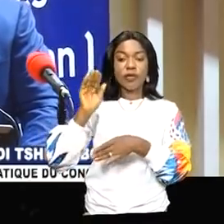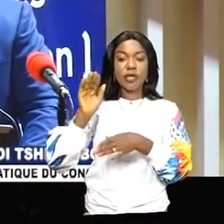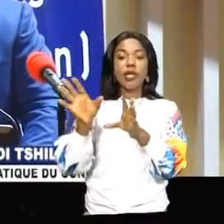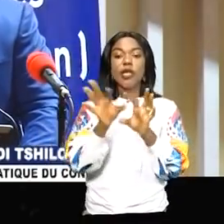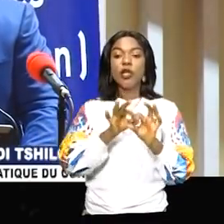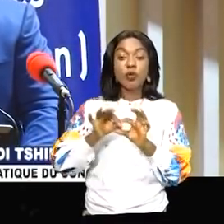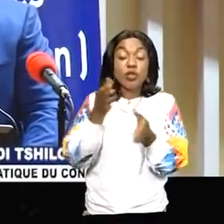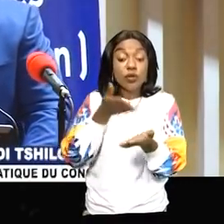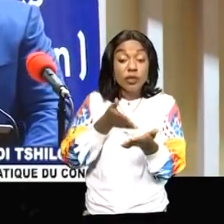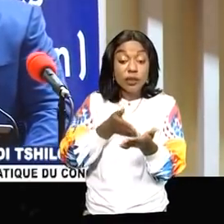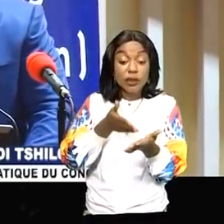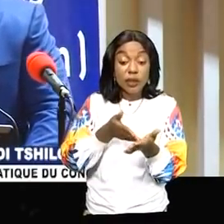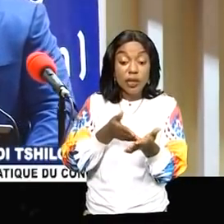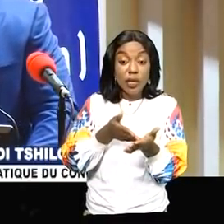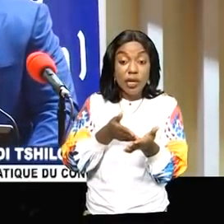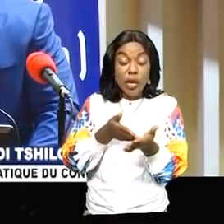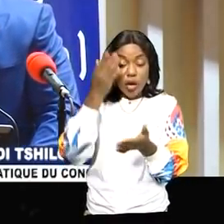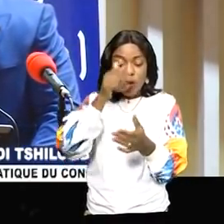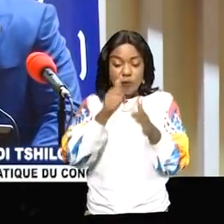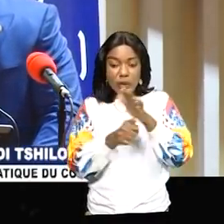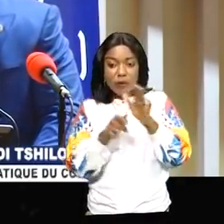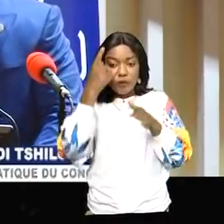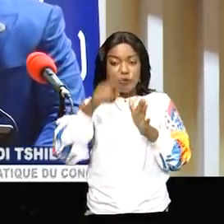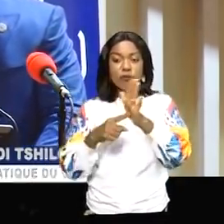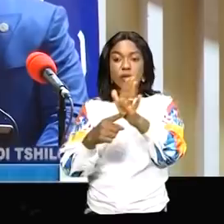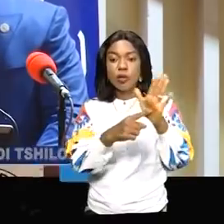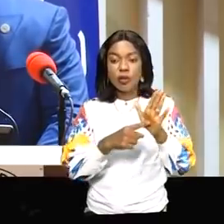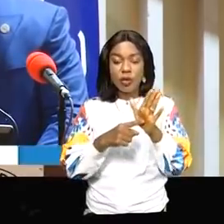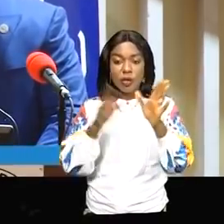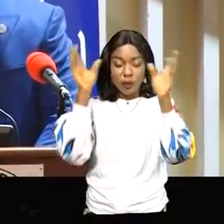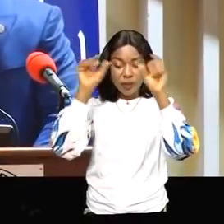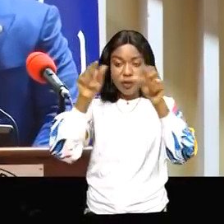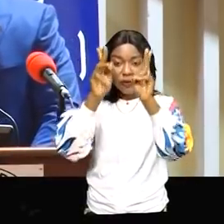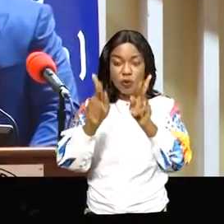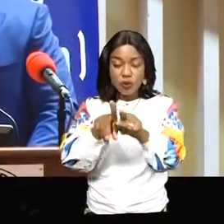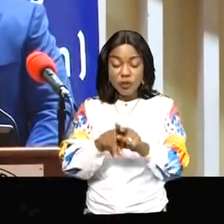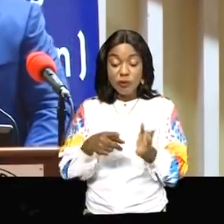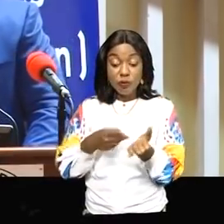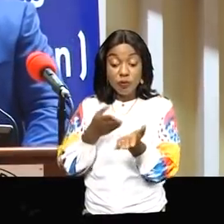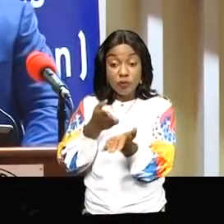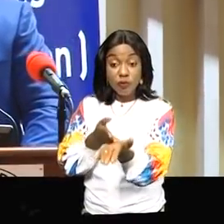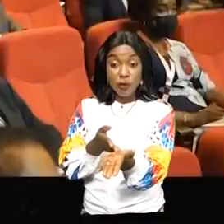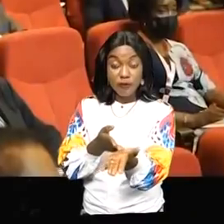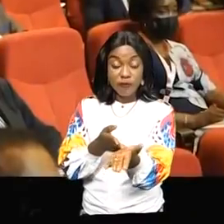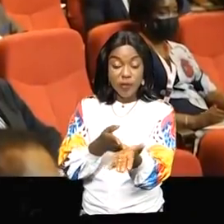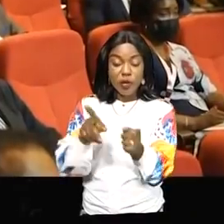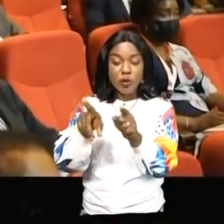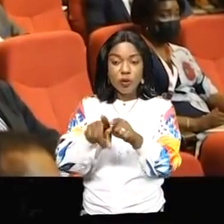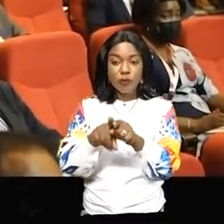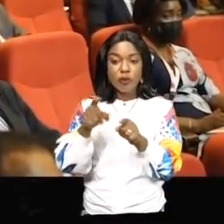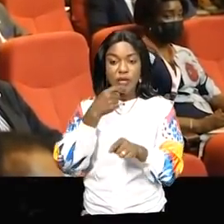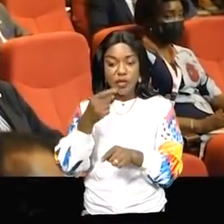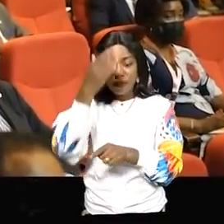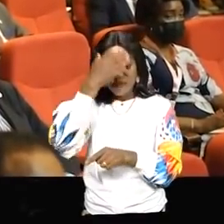négociations du virtuel pour le présentiel physique, face to face comme dirait l'autre.